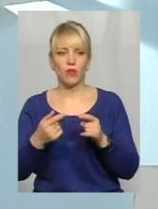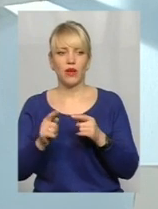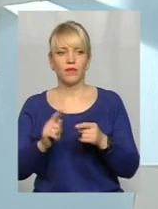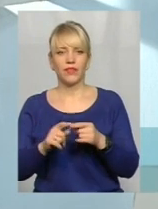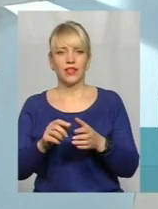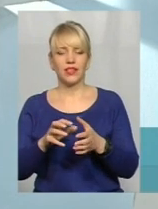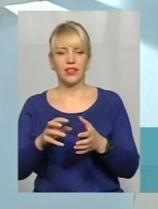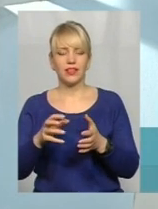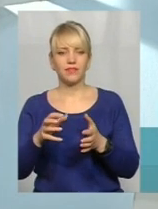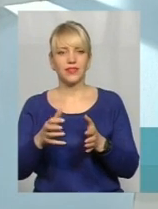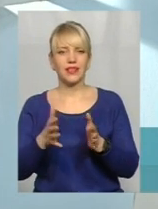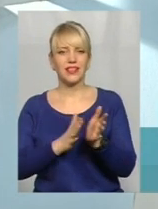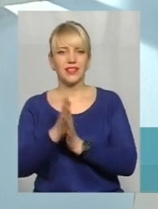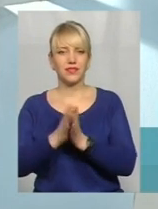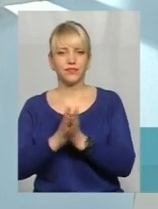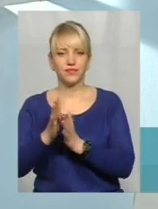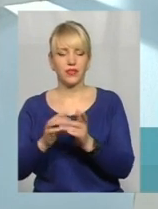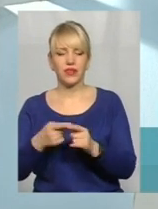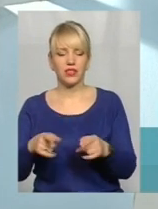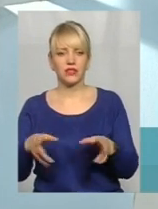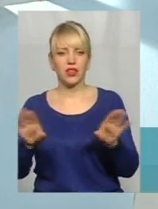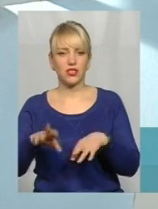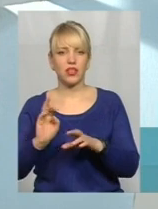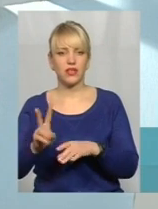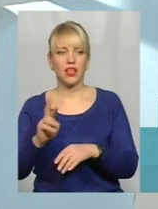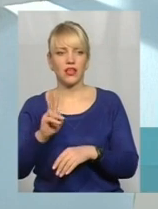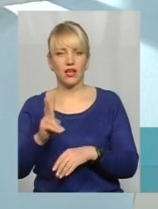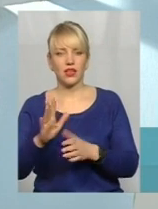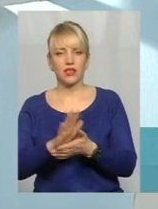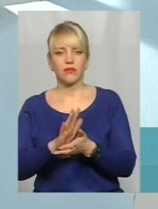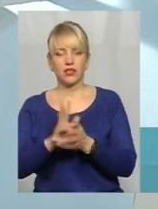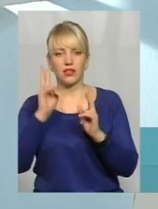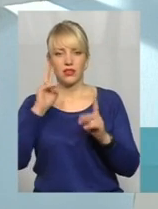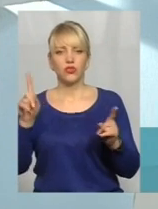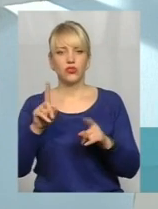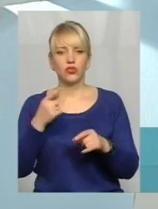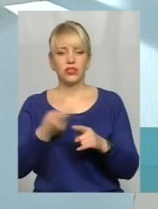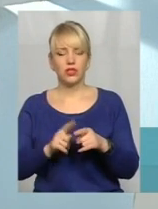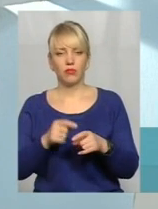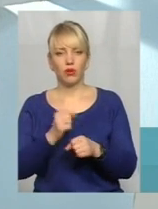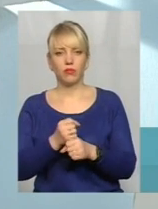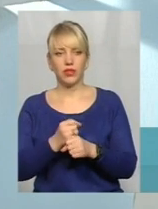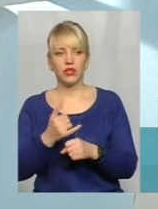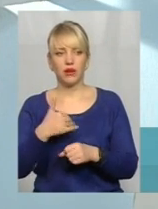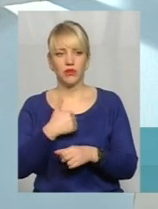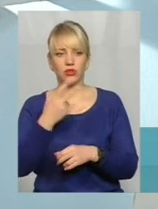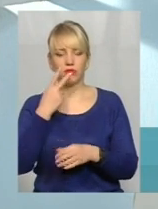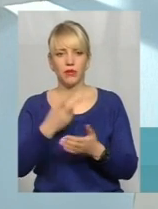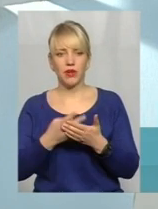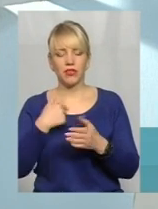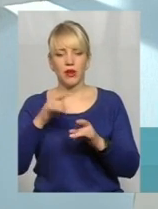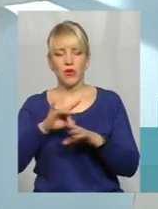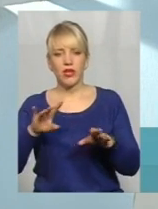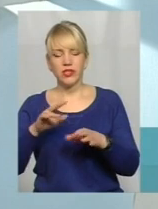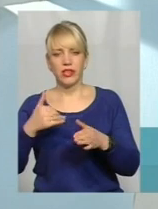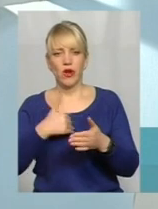якоїсь, залишається як сміття. Тобто не знають, що з ним робити, але ми хочемо побачити, мені ж пояснити і